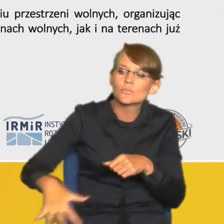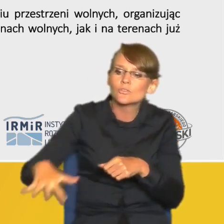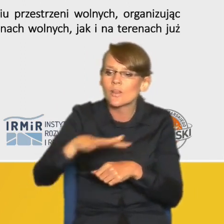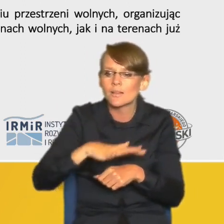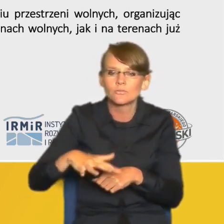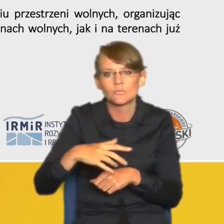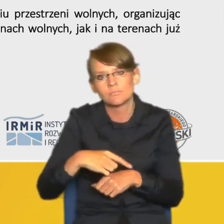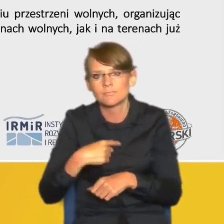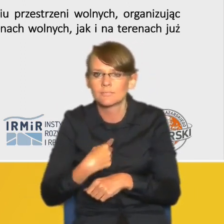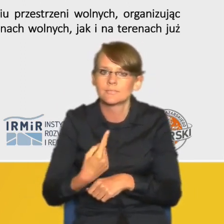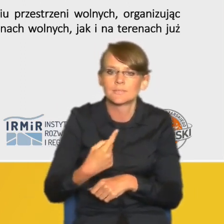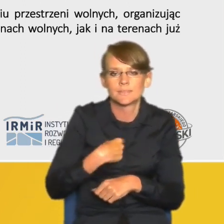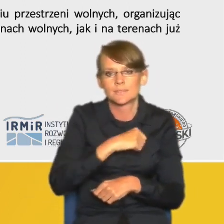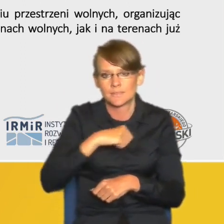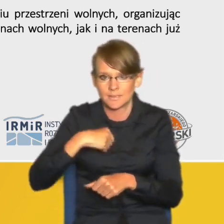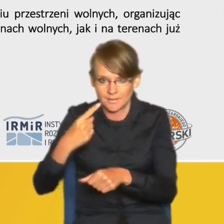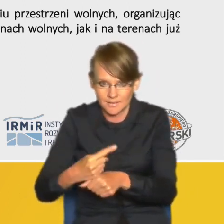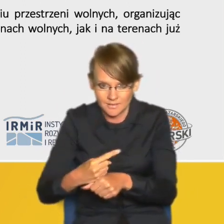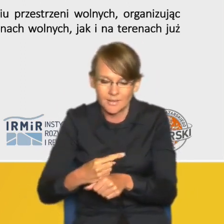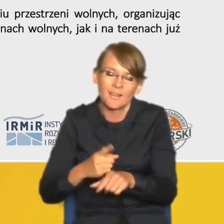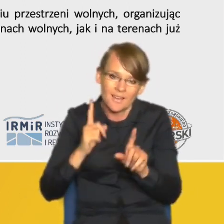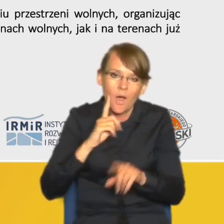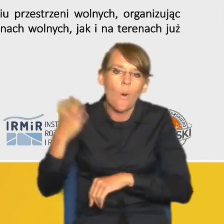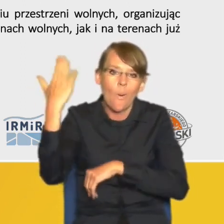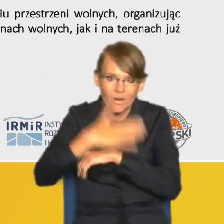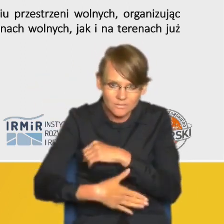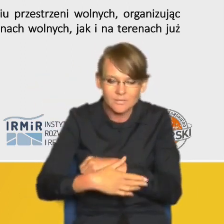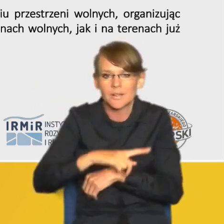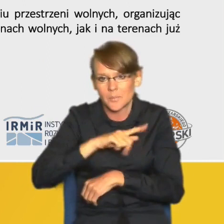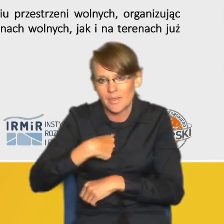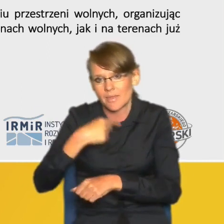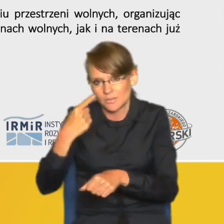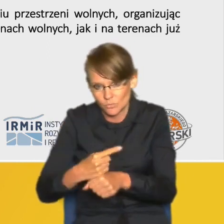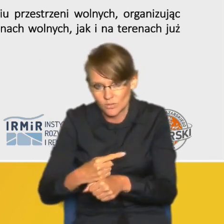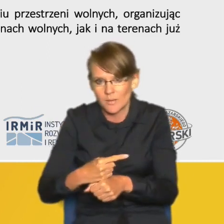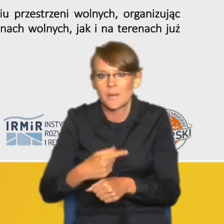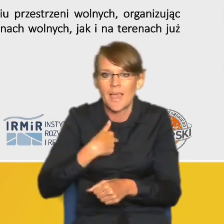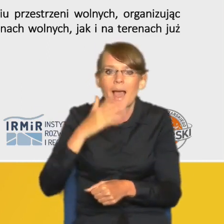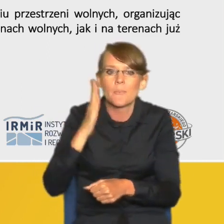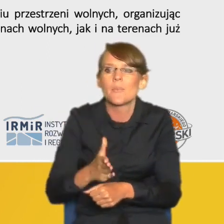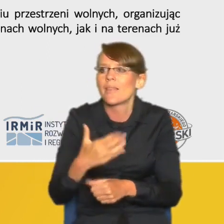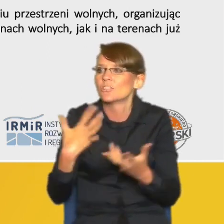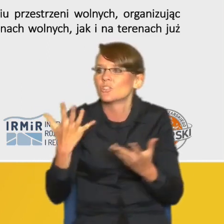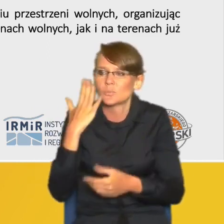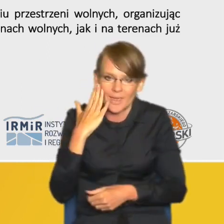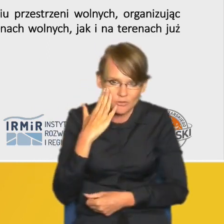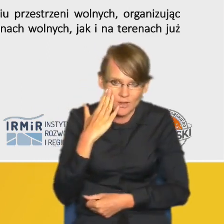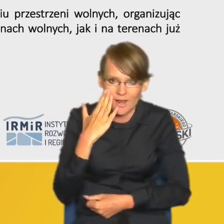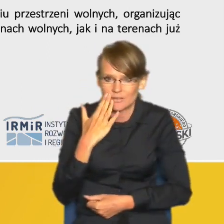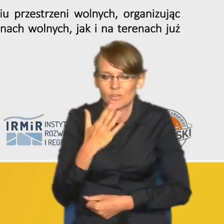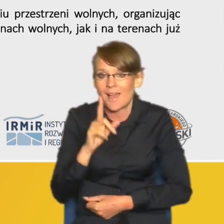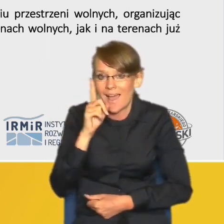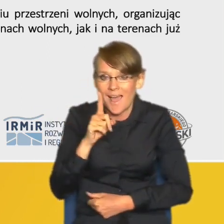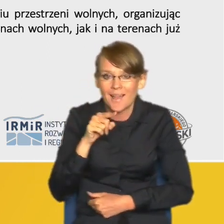jednostkowo to znaczy my je ostatecznie podejmujemy jednostkowo decydujemy się że gdzieś będziemy mieszkać niemniej jednak